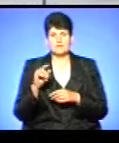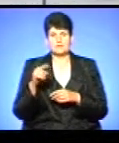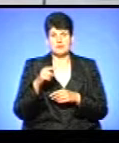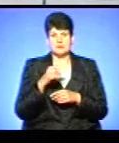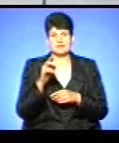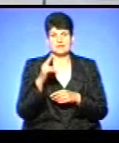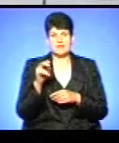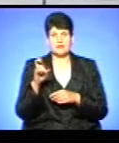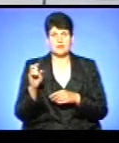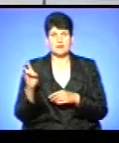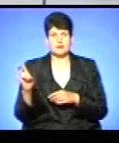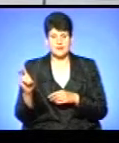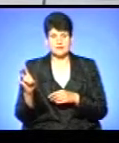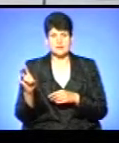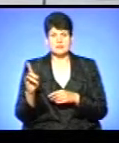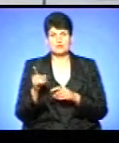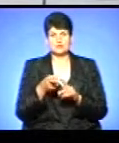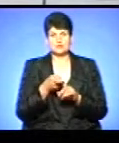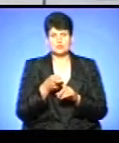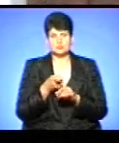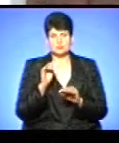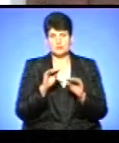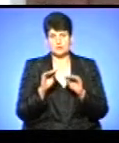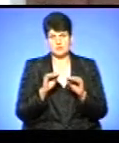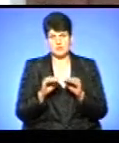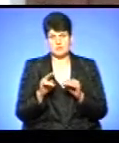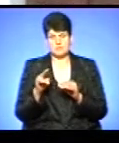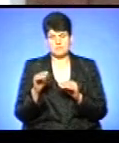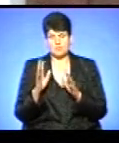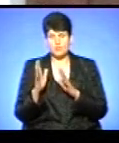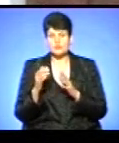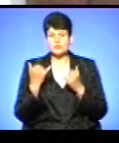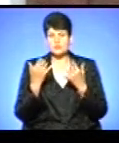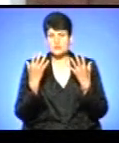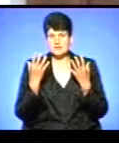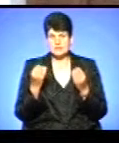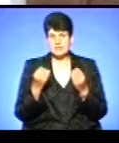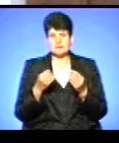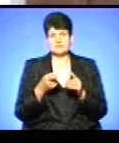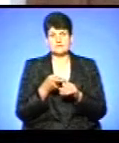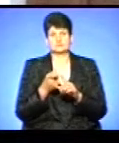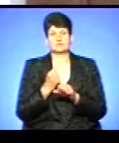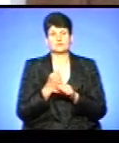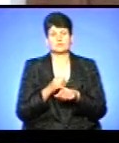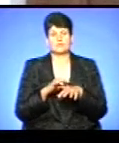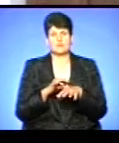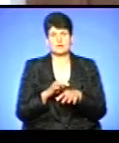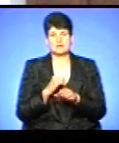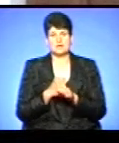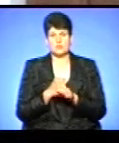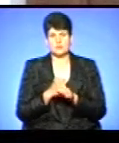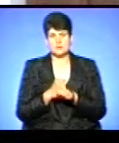ДБН стосовно влаштування екопарковки. На сьогоднішній в межах робіт, проведення робіт,